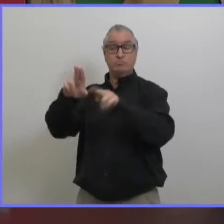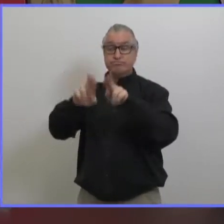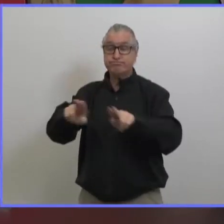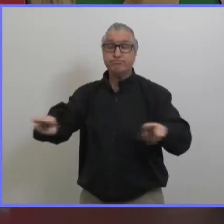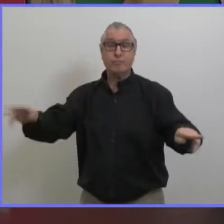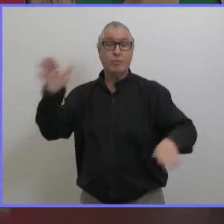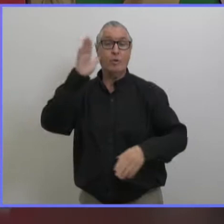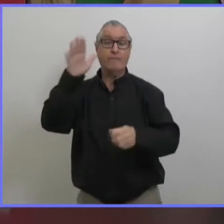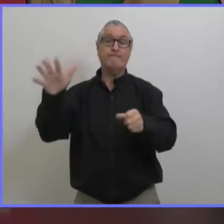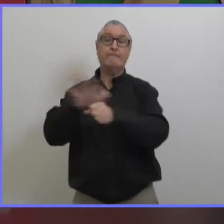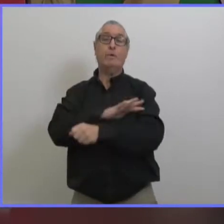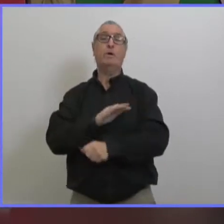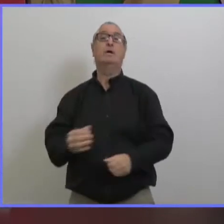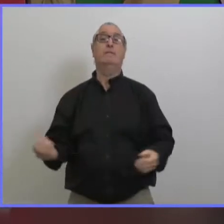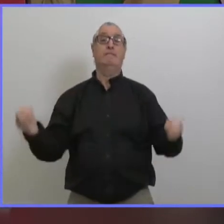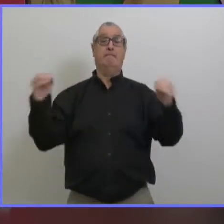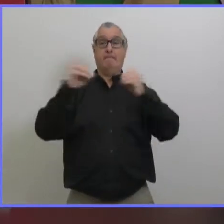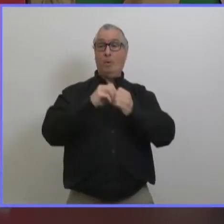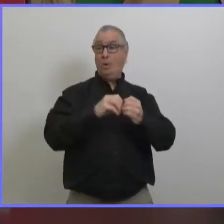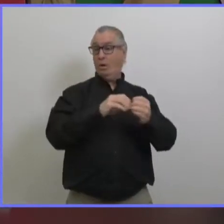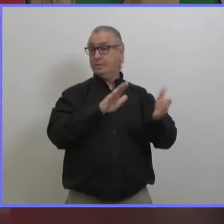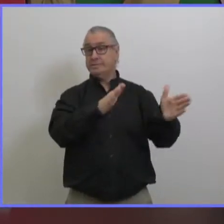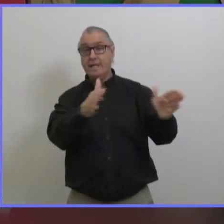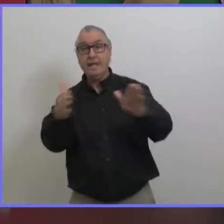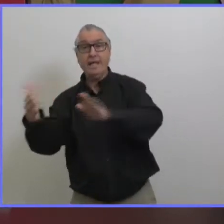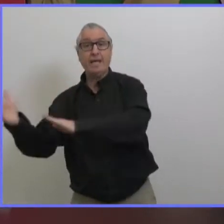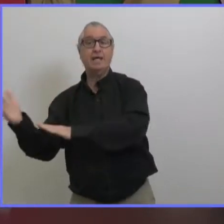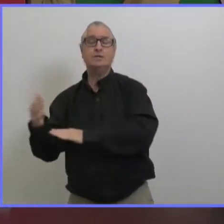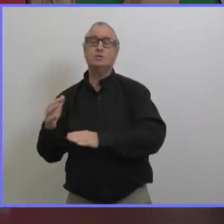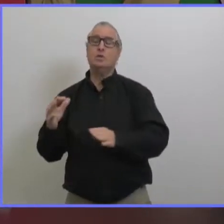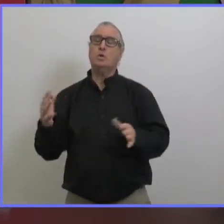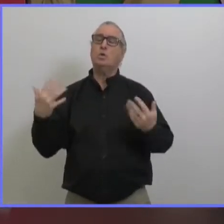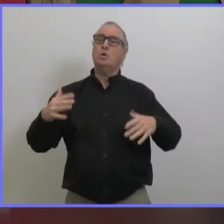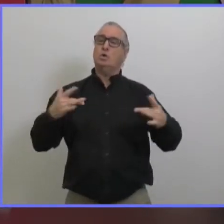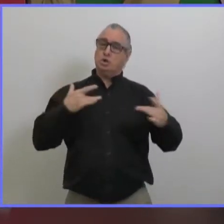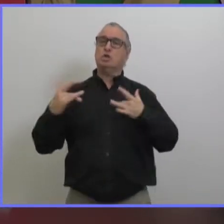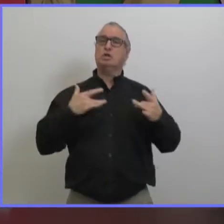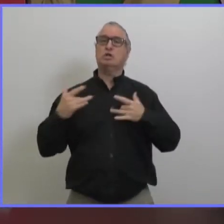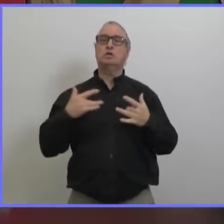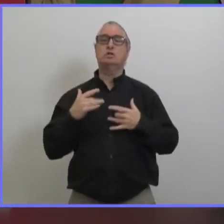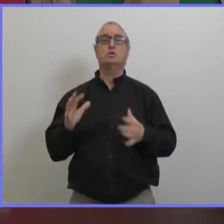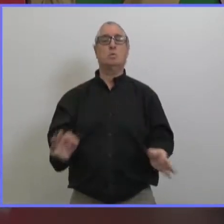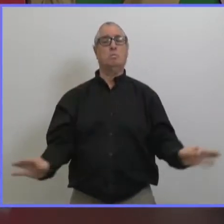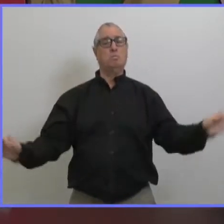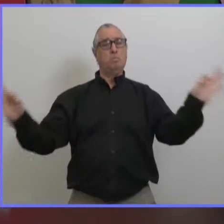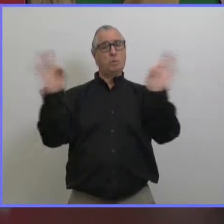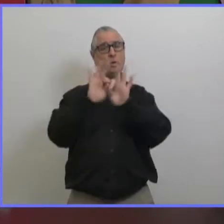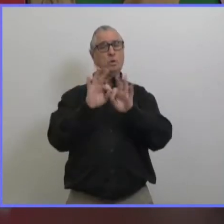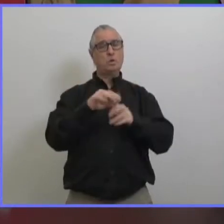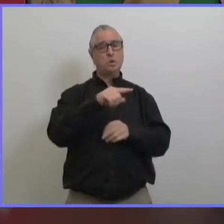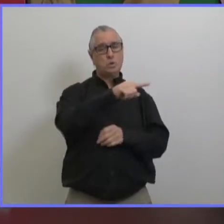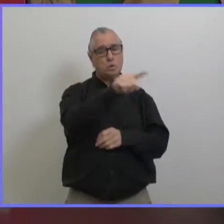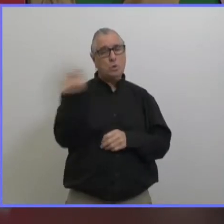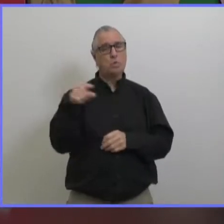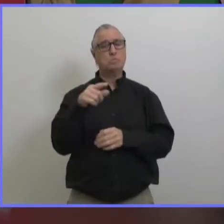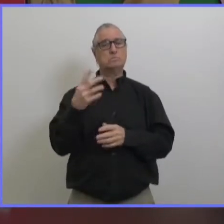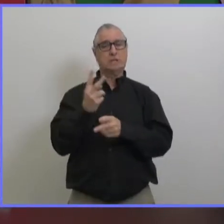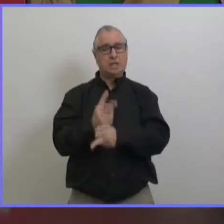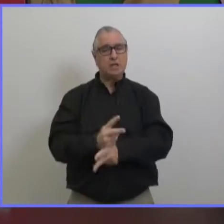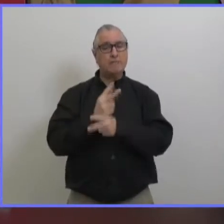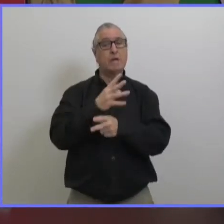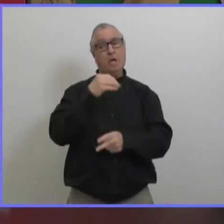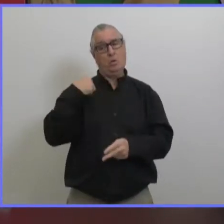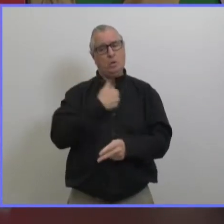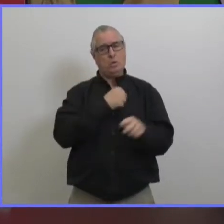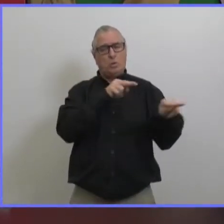admissions aux soins intensifs et bien entendu aussi une augmentation des décès dû à la covi 19 à cause de ces variants préoccupants donc il est vraiment très important